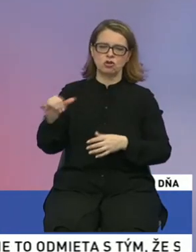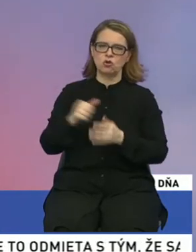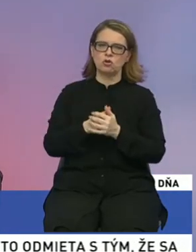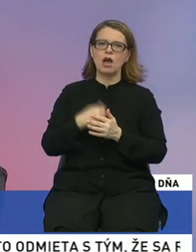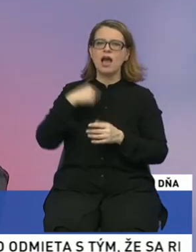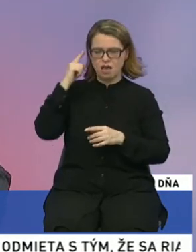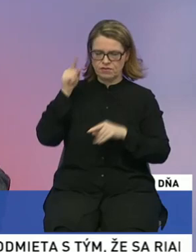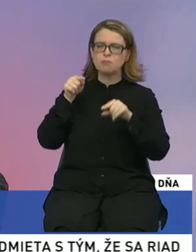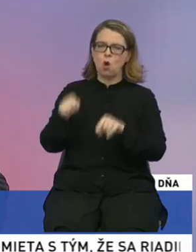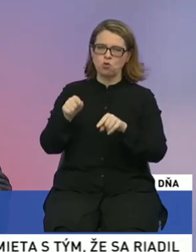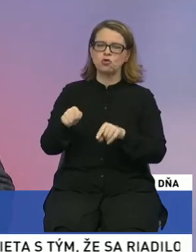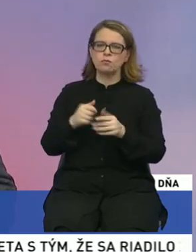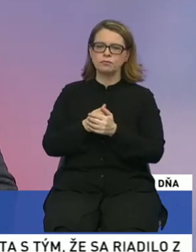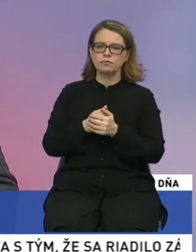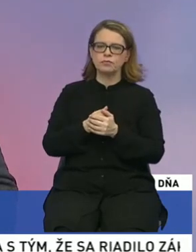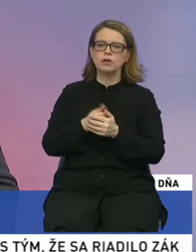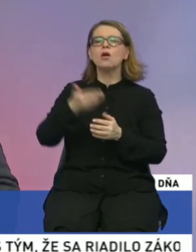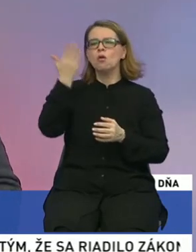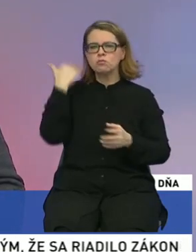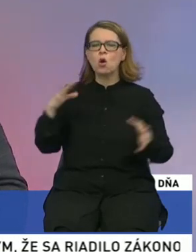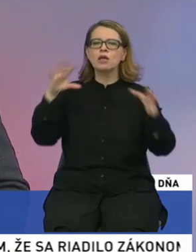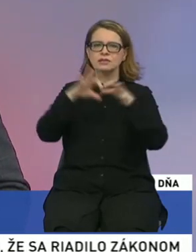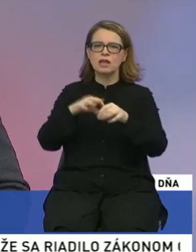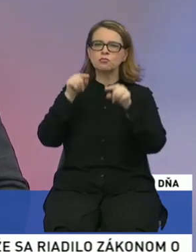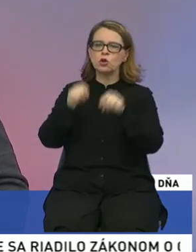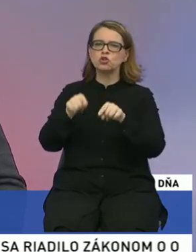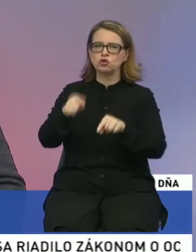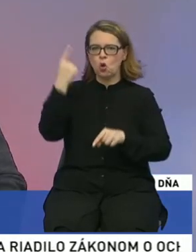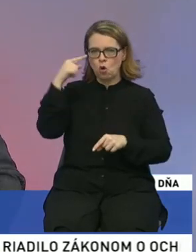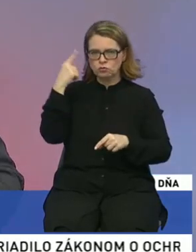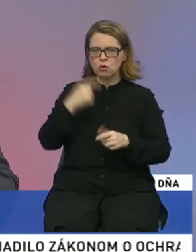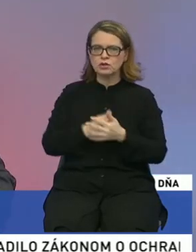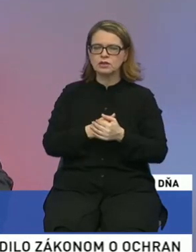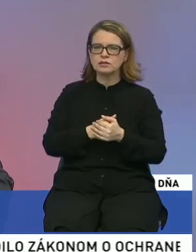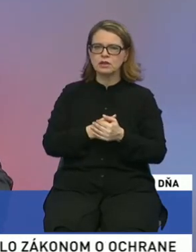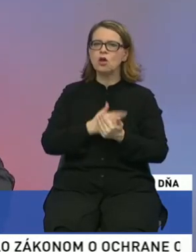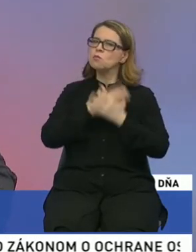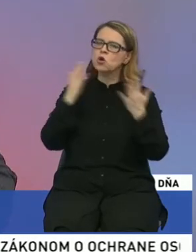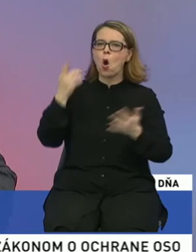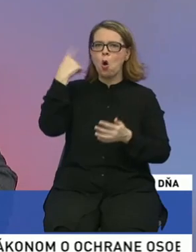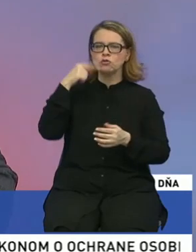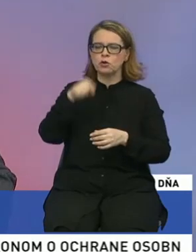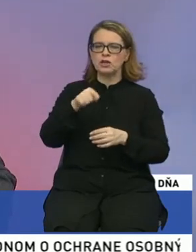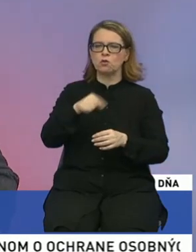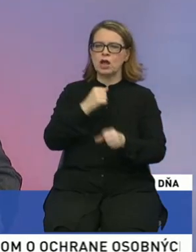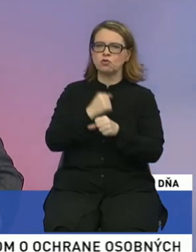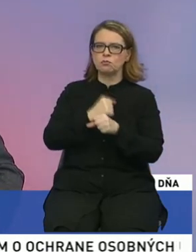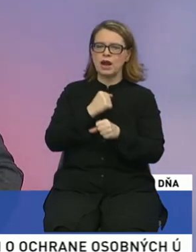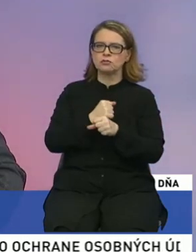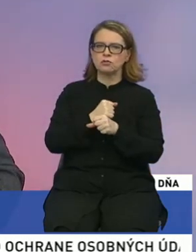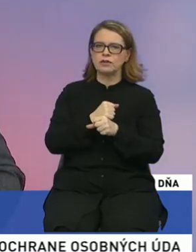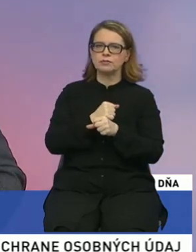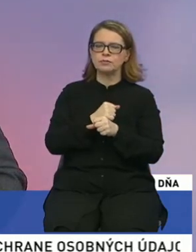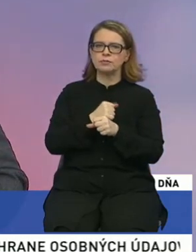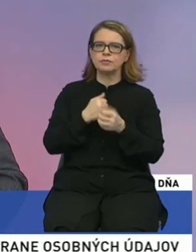o tom niečo. Naozaj boli zapojení do toho odborníci. Mnoho odborníkov na tom pracovalo. A INES a iné